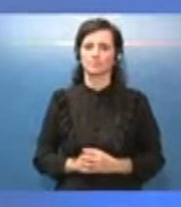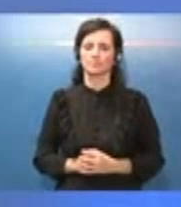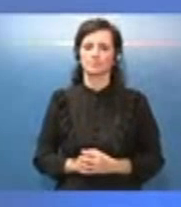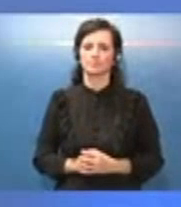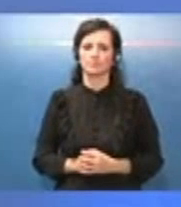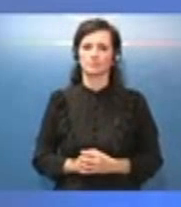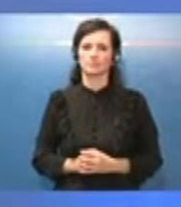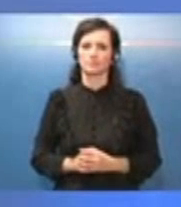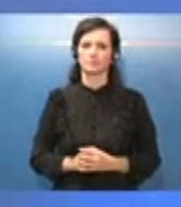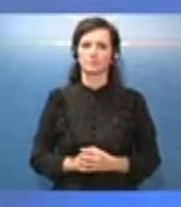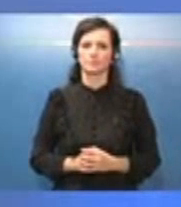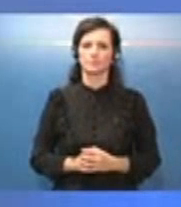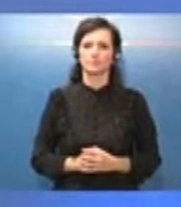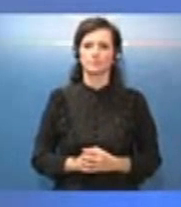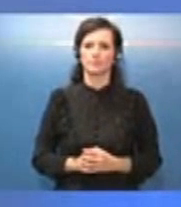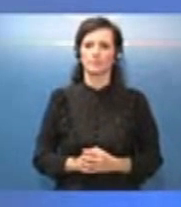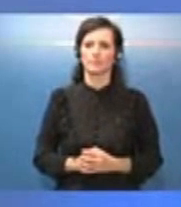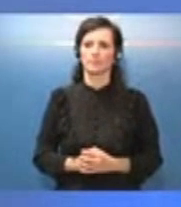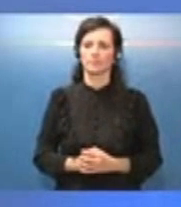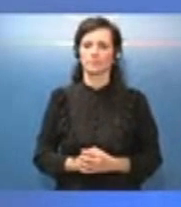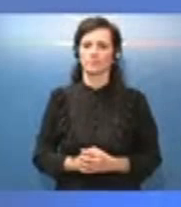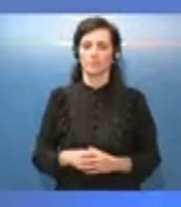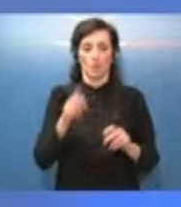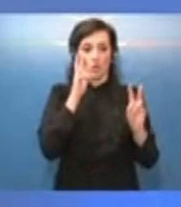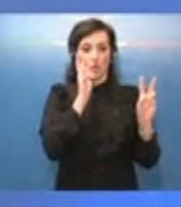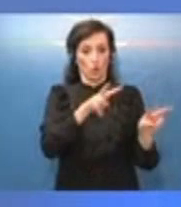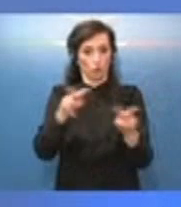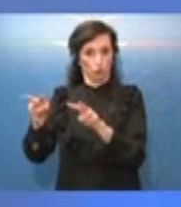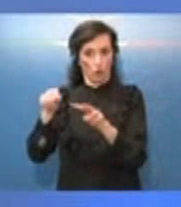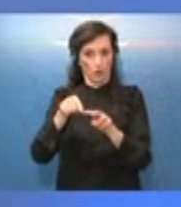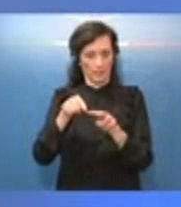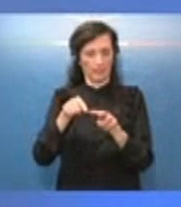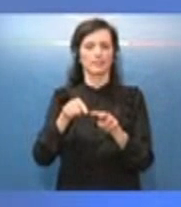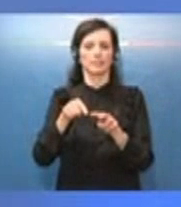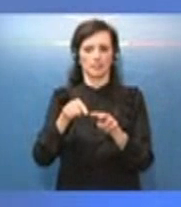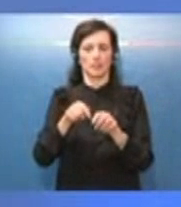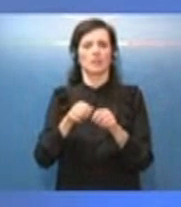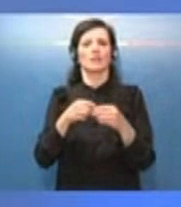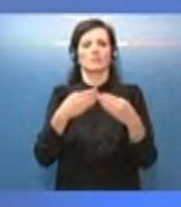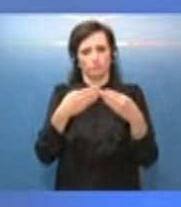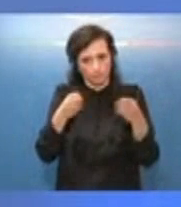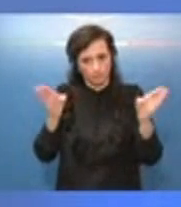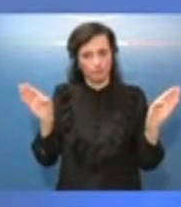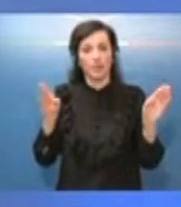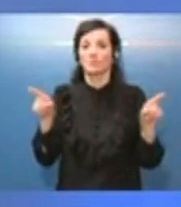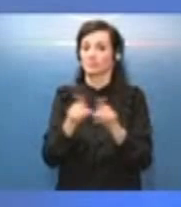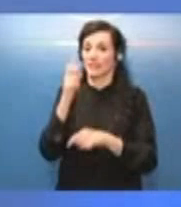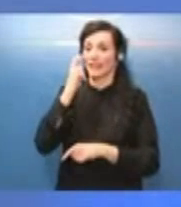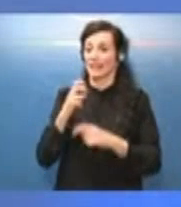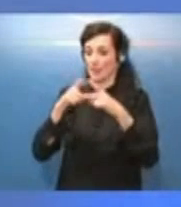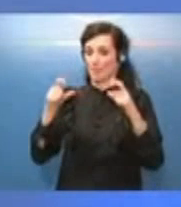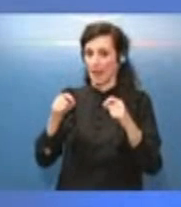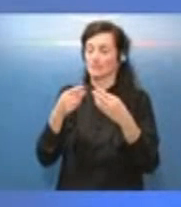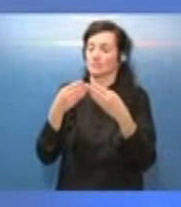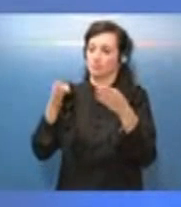Il perimetro dei controlli è stato esteso, come è stato esteso il perimetro del Green Pass, anche al trasporto pubblico